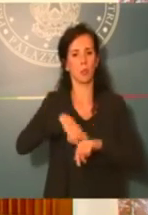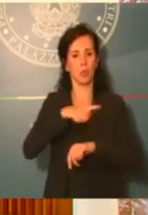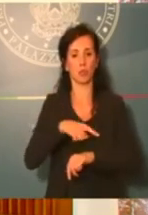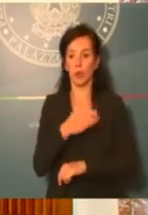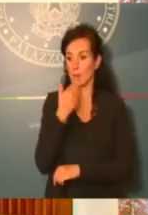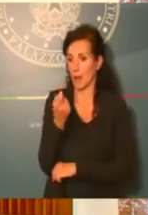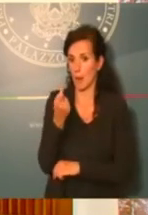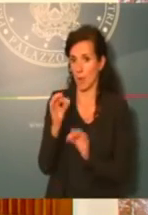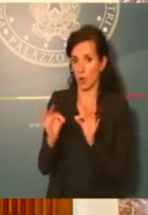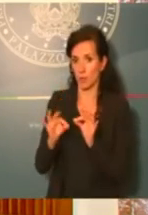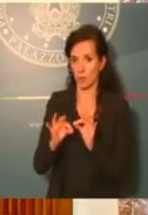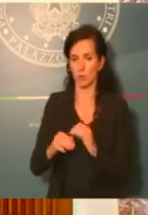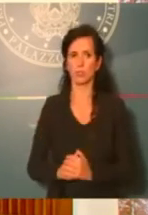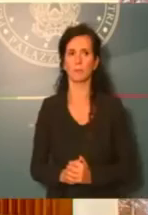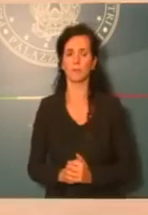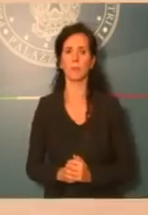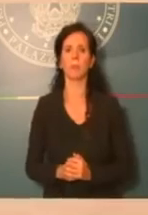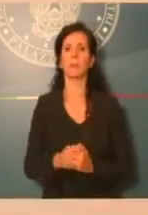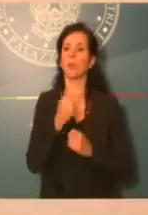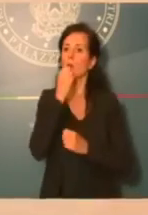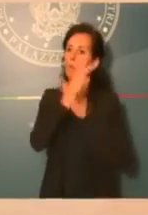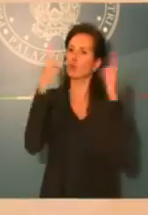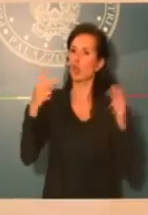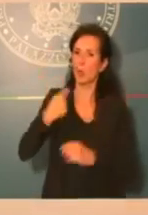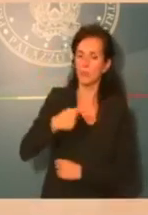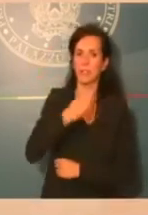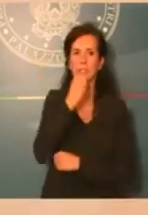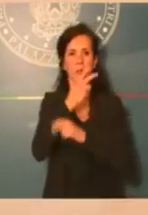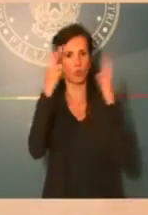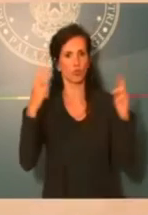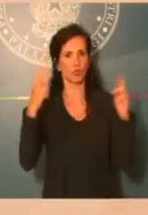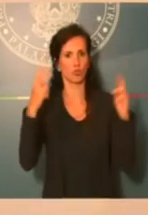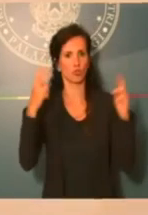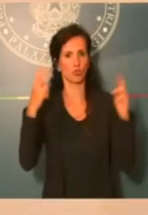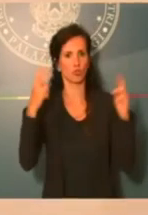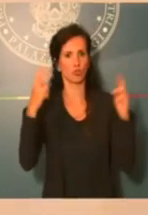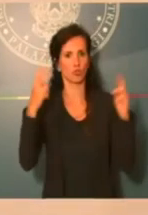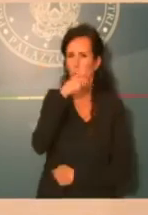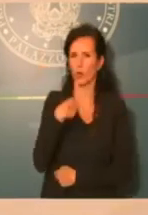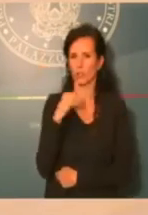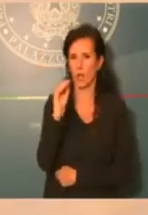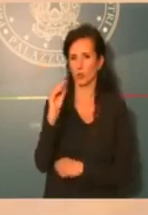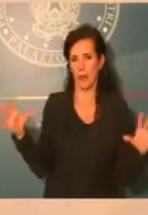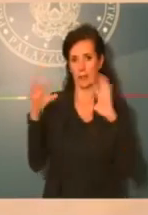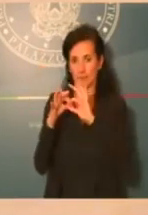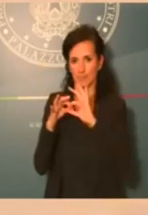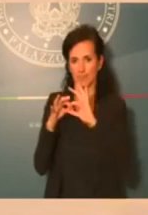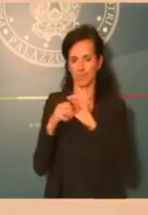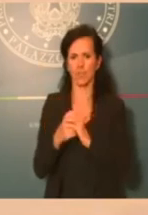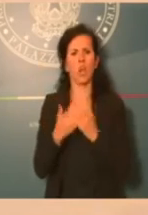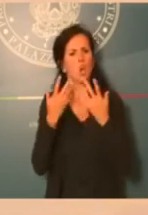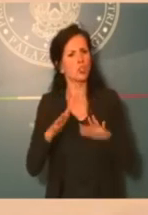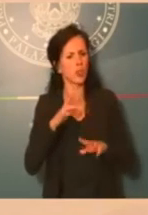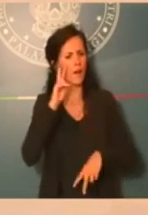Buongiorno Presidente, buongiorno Ministre. Io avevo una curiosità, mi leggo anche alle domande che sono state fatte in precedenza. È stata fatta una valutazione d